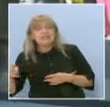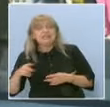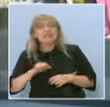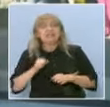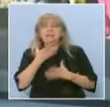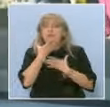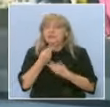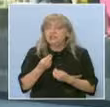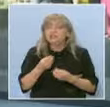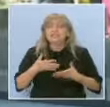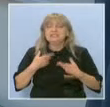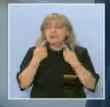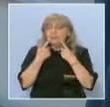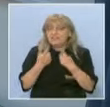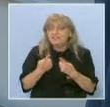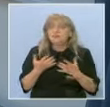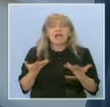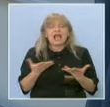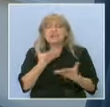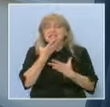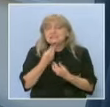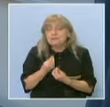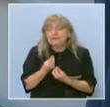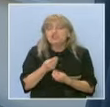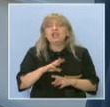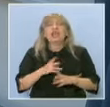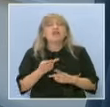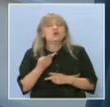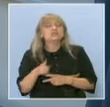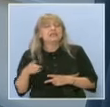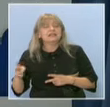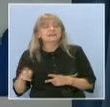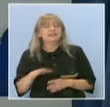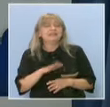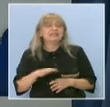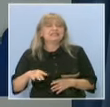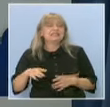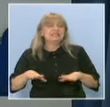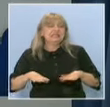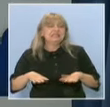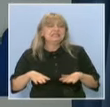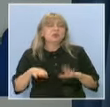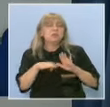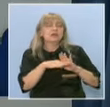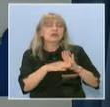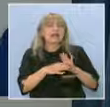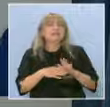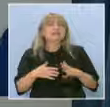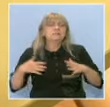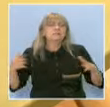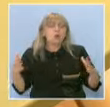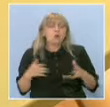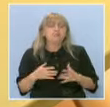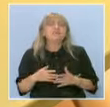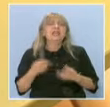прилича и по какво се различава работата с деца. В детска градина Иглика акцентите в програмата са много. Театрализирани игри, занимание в